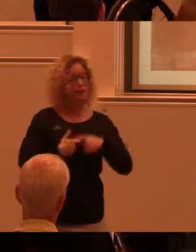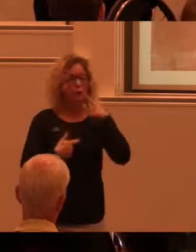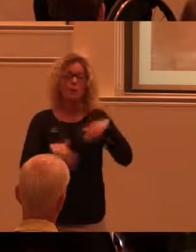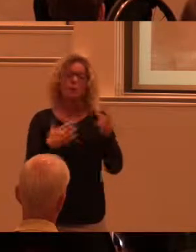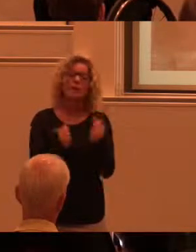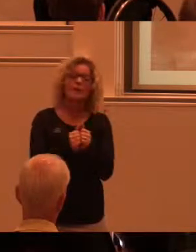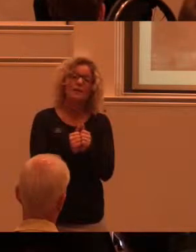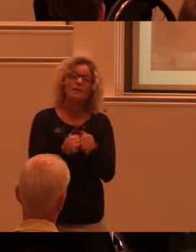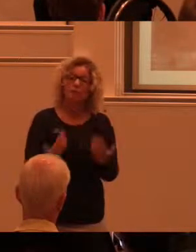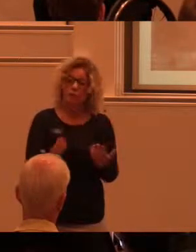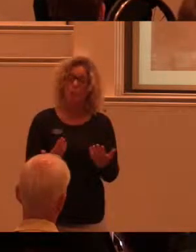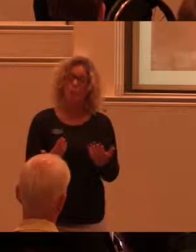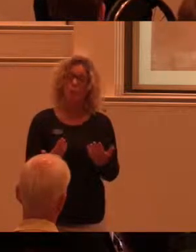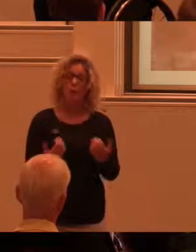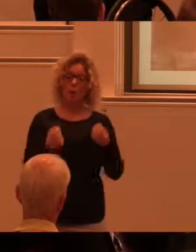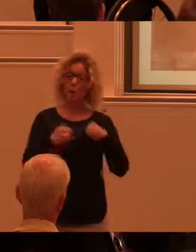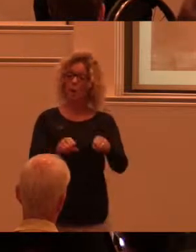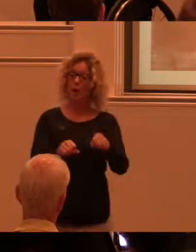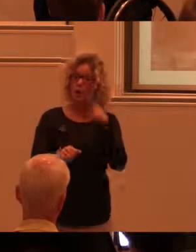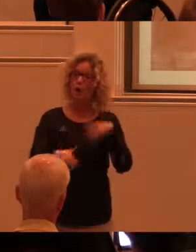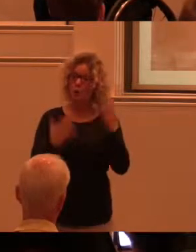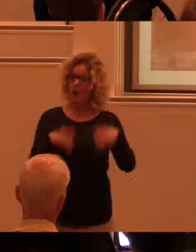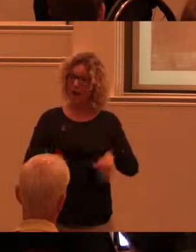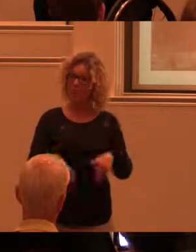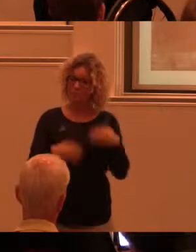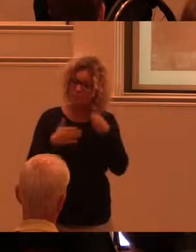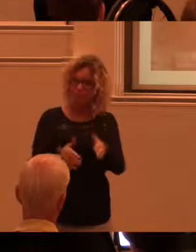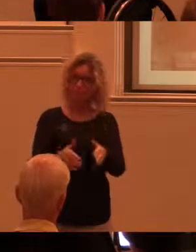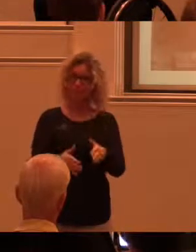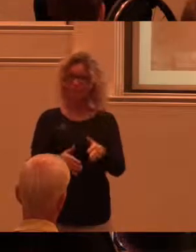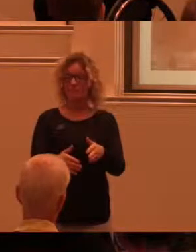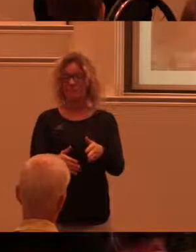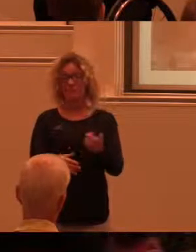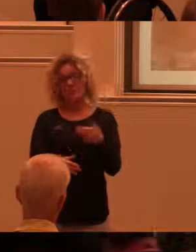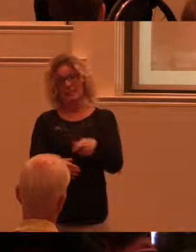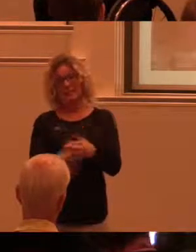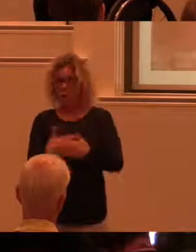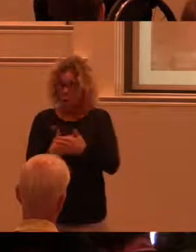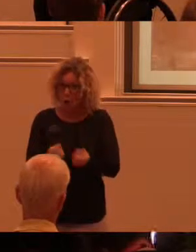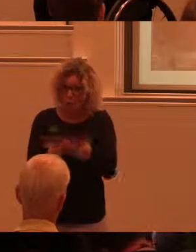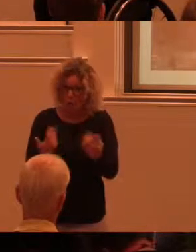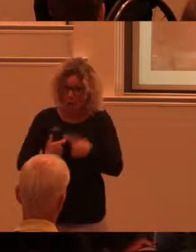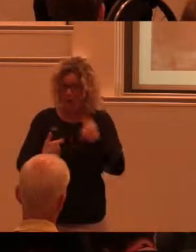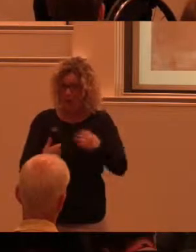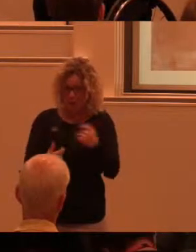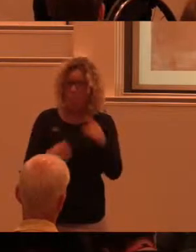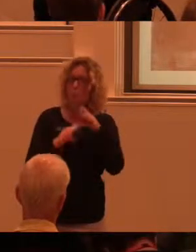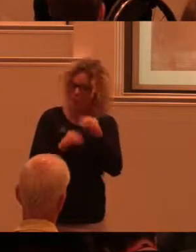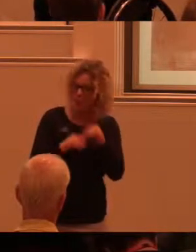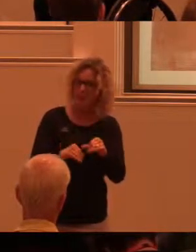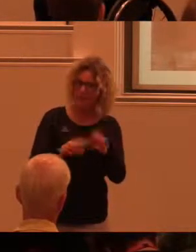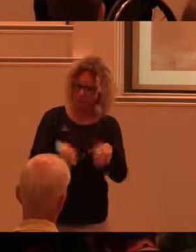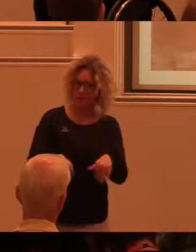sätt. Möjligheterna att utöva kultur. Jag har arbetat bland annat med datorspel och tillgänglighet. musik